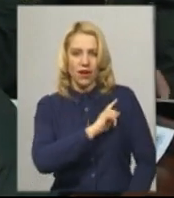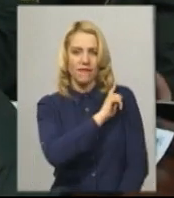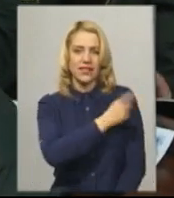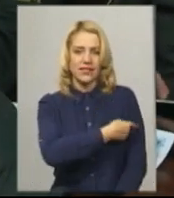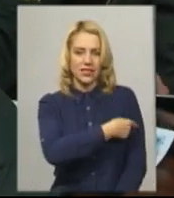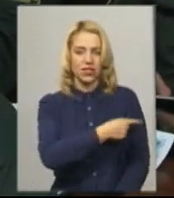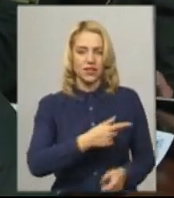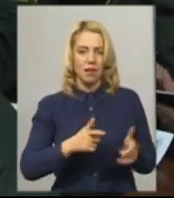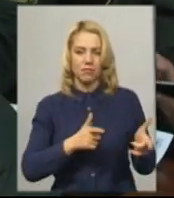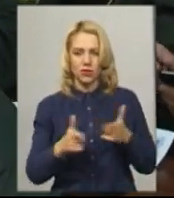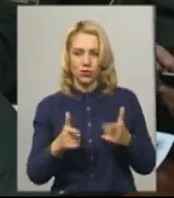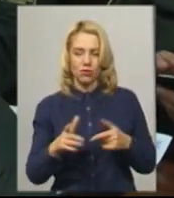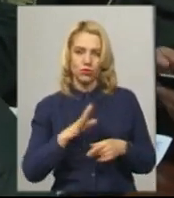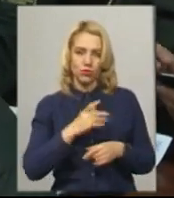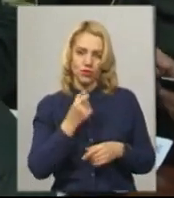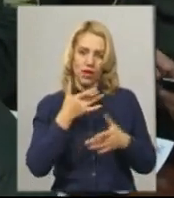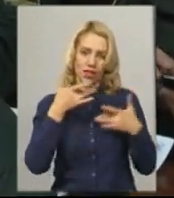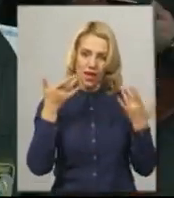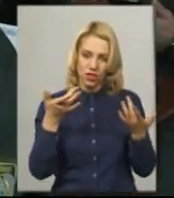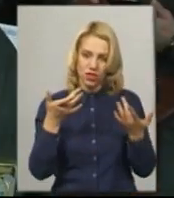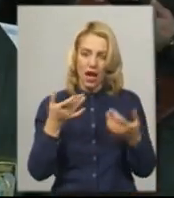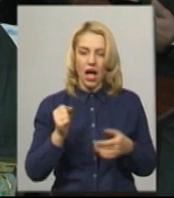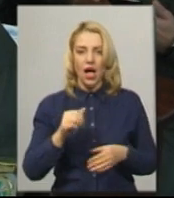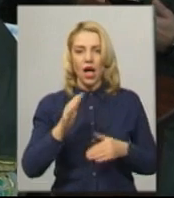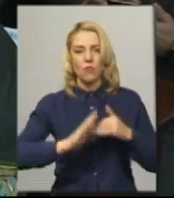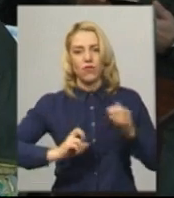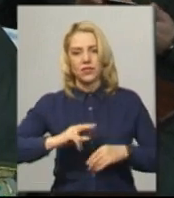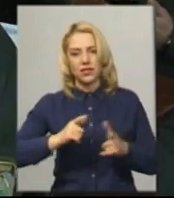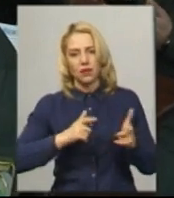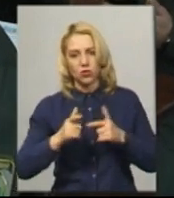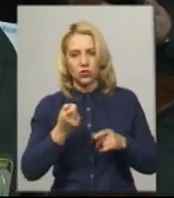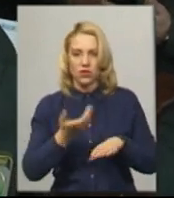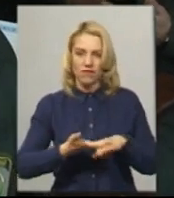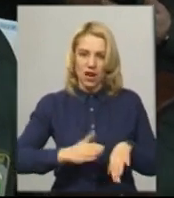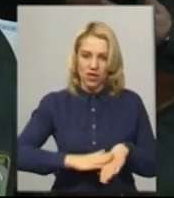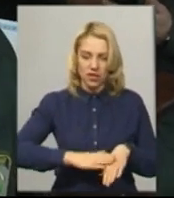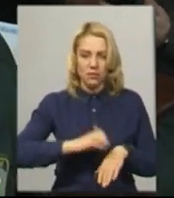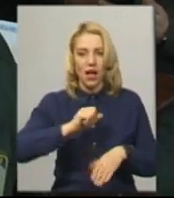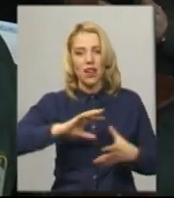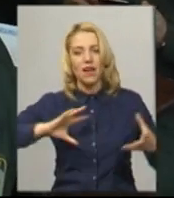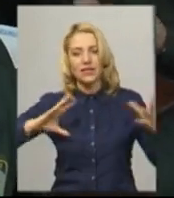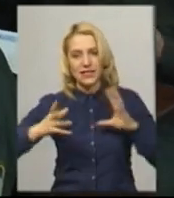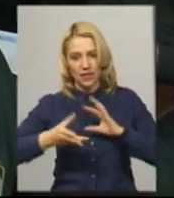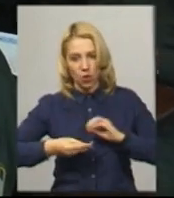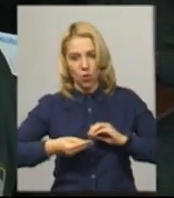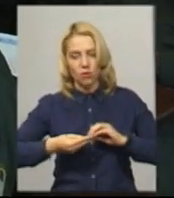підготовка були трошки легшими, такі як професійна підготовка, трошки важчими. Але в цілому